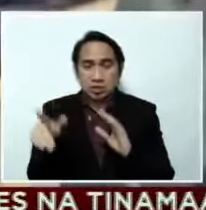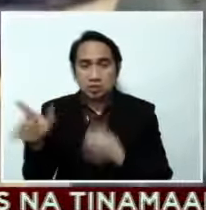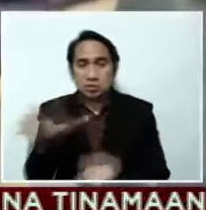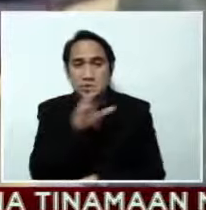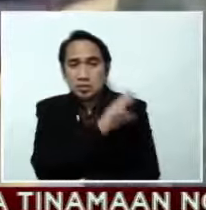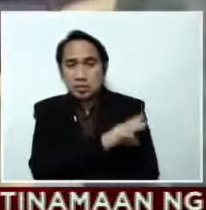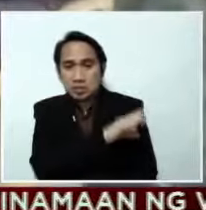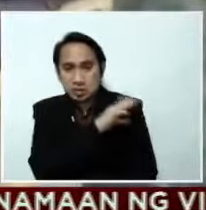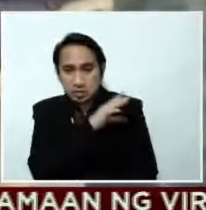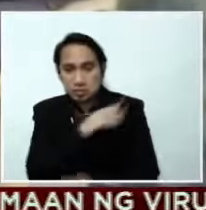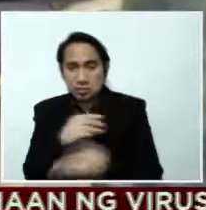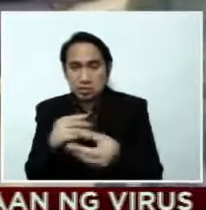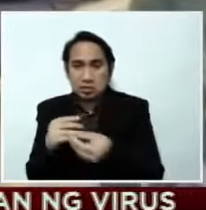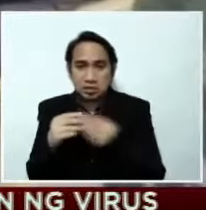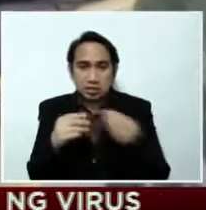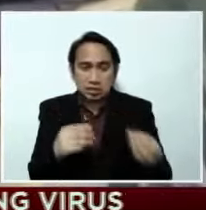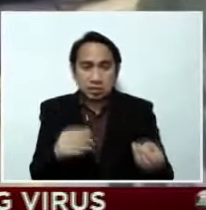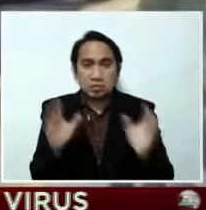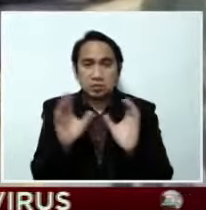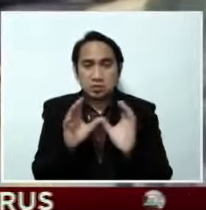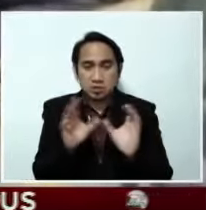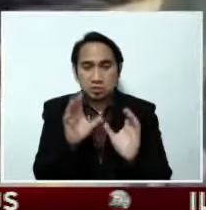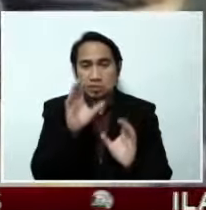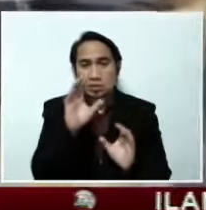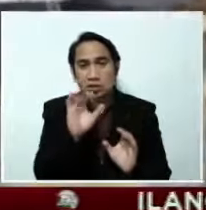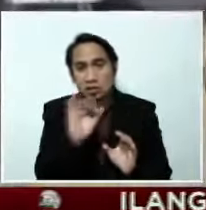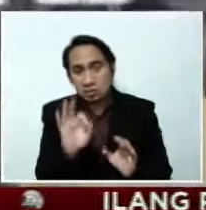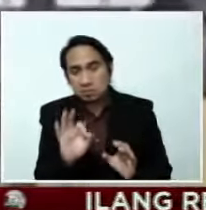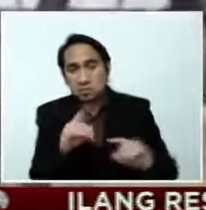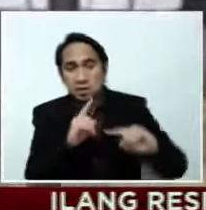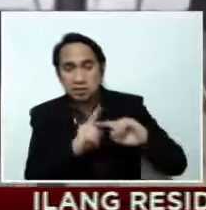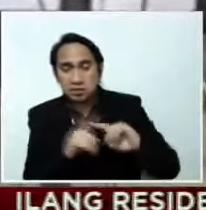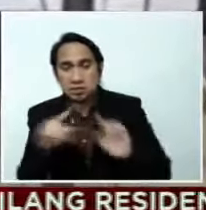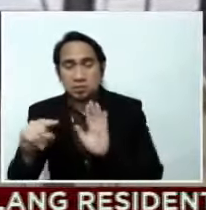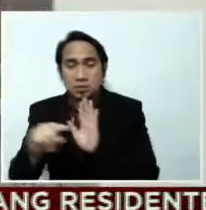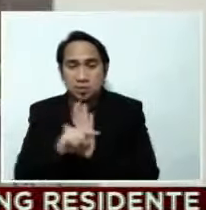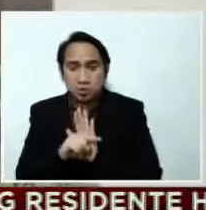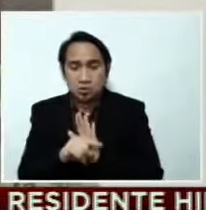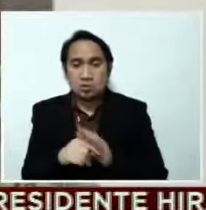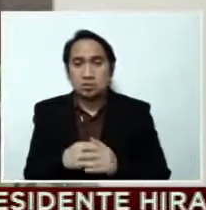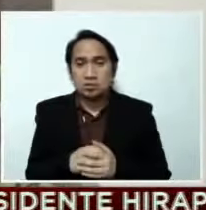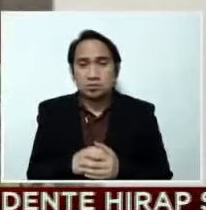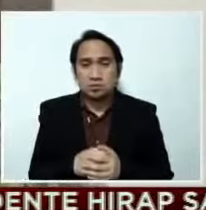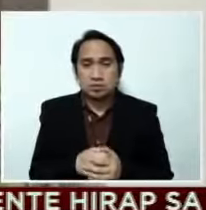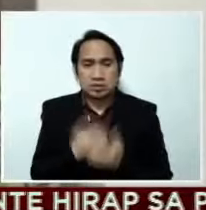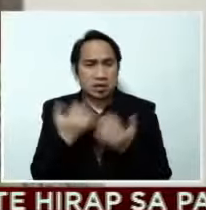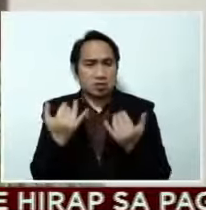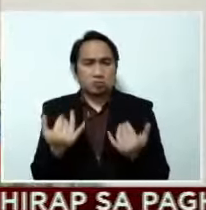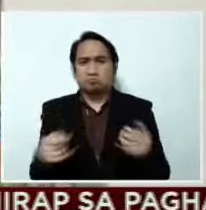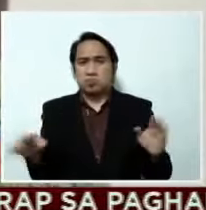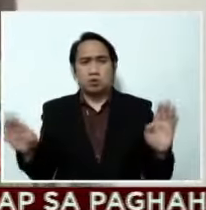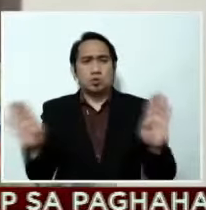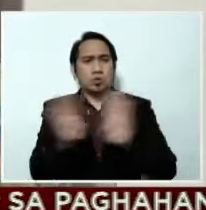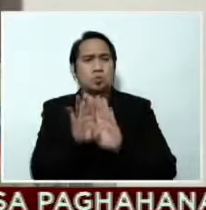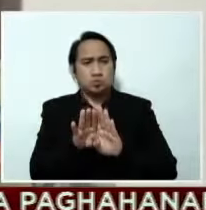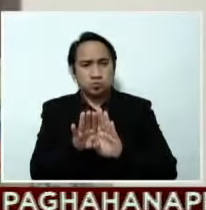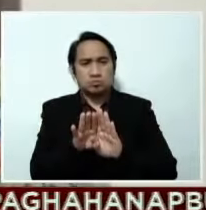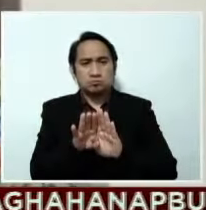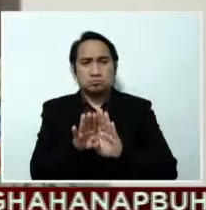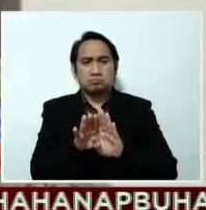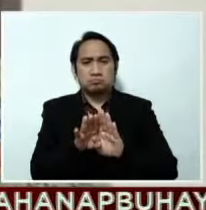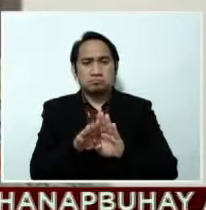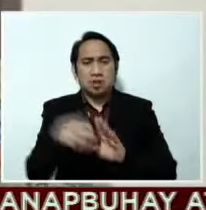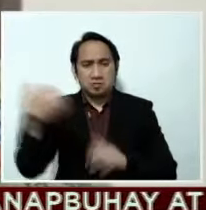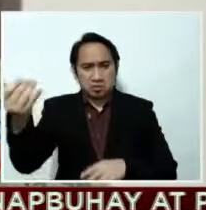na mag-i-issue ng certificate kung positive o negative. Pinasara niya outright at pinaimbitahan dito yung dalawang